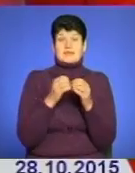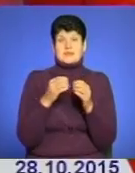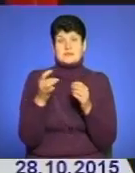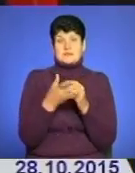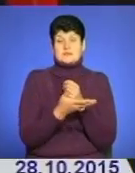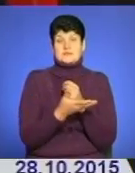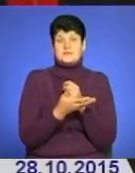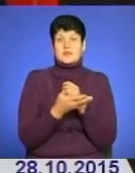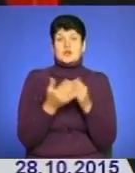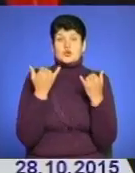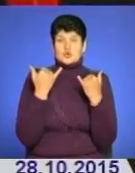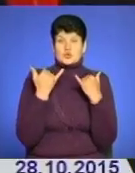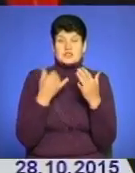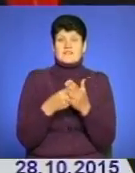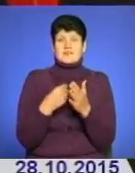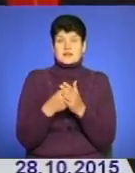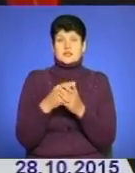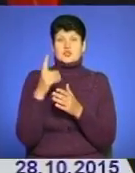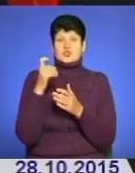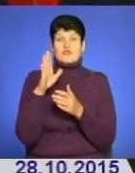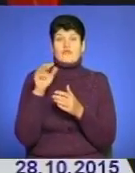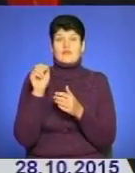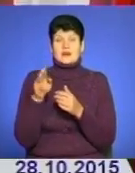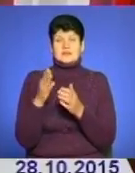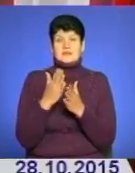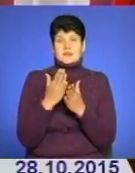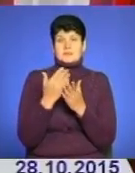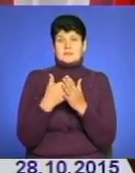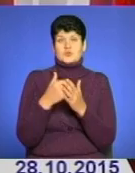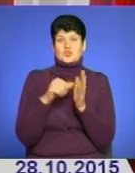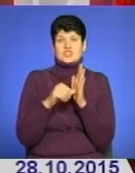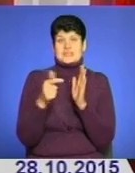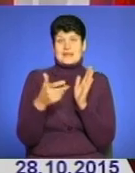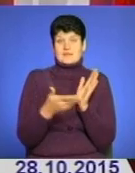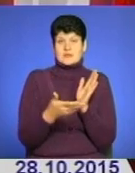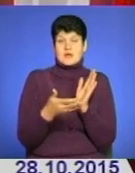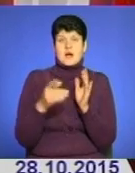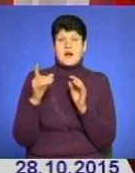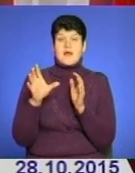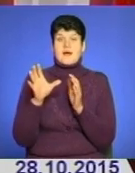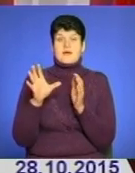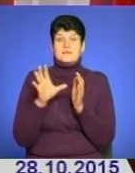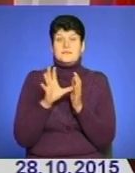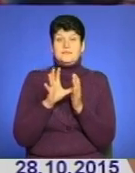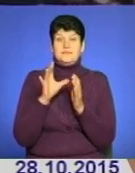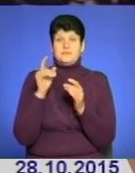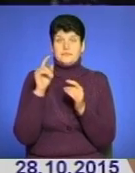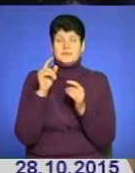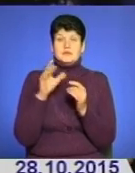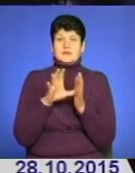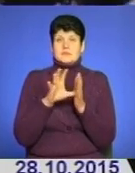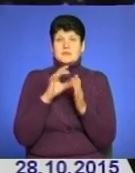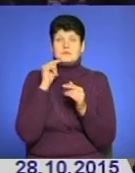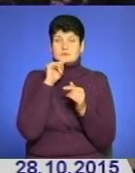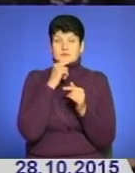разів. Наприклад, сьогодні вартість звичайної стоватки іліча становить приблизно 6 гривень. Тоді як енергозберігайку можна придбати не